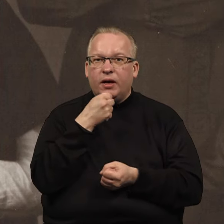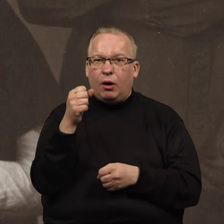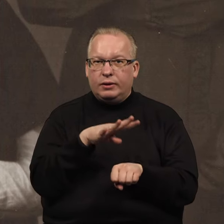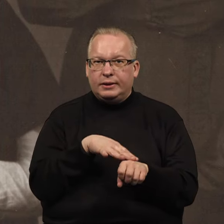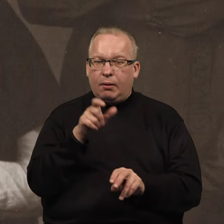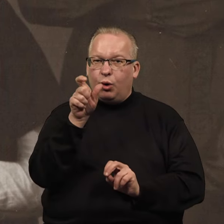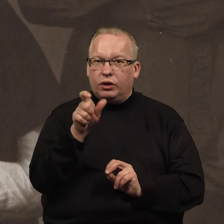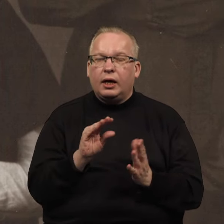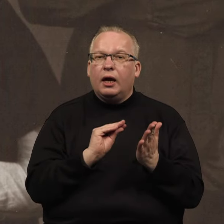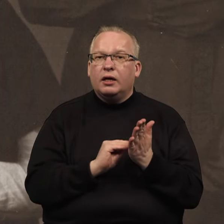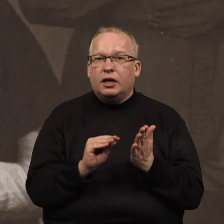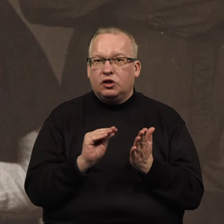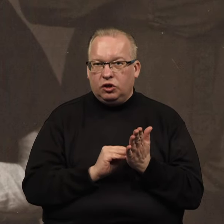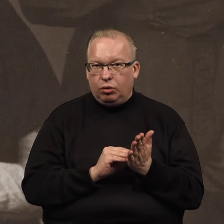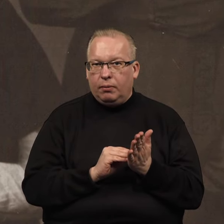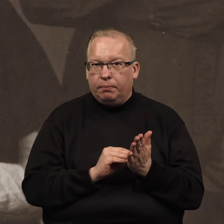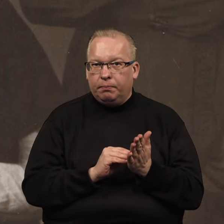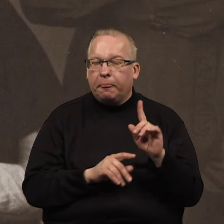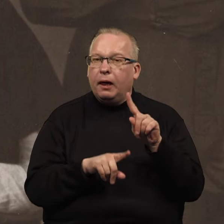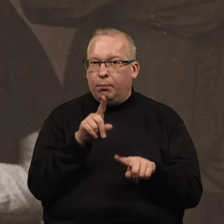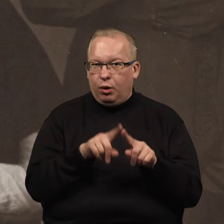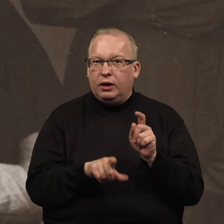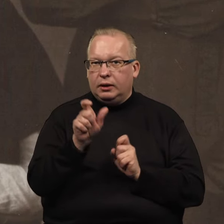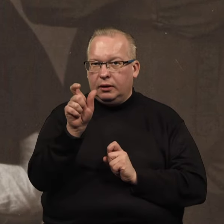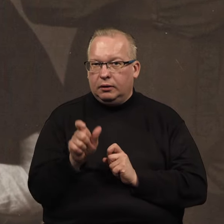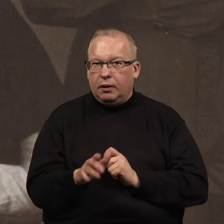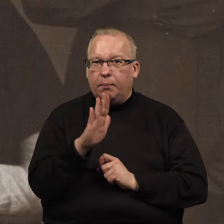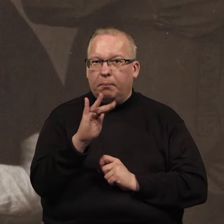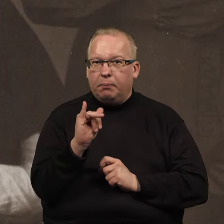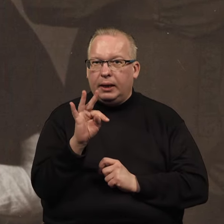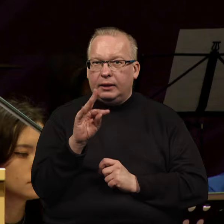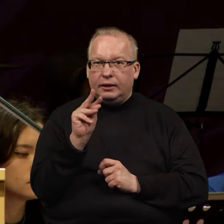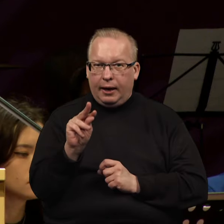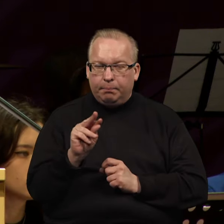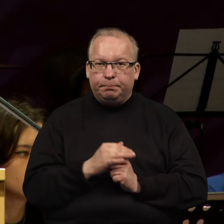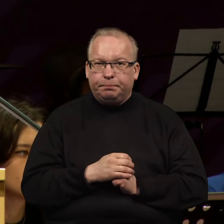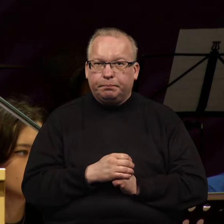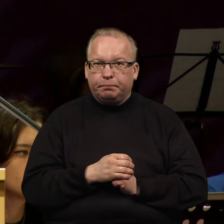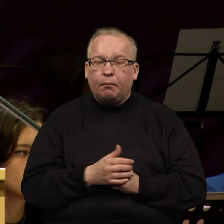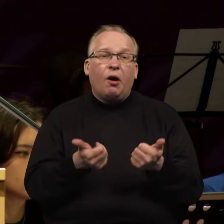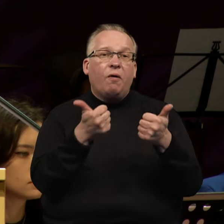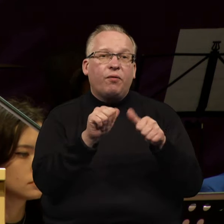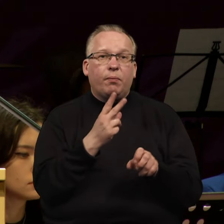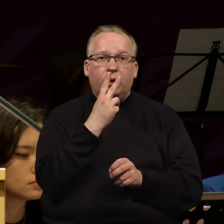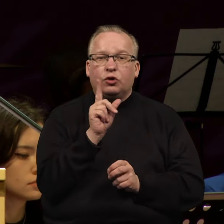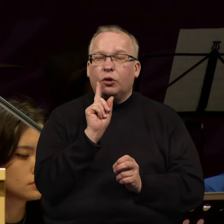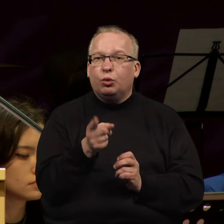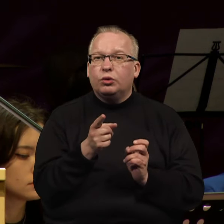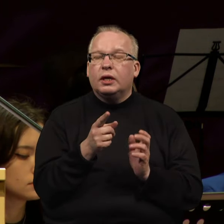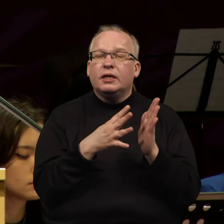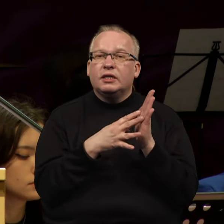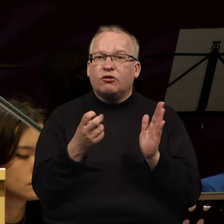Seimo narė, rašytoja ir politikė, Gabrielė Petkevičaitė bitė. Formaliai išvelgiant 1920